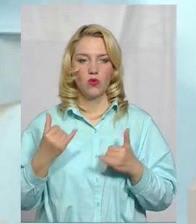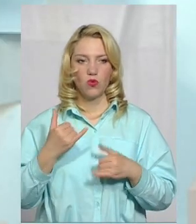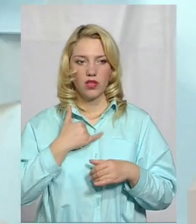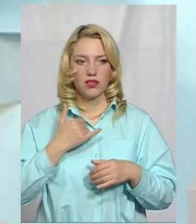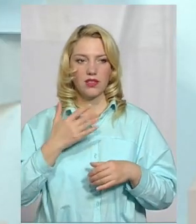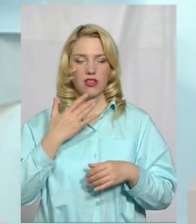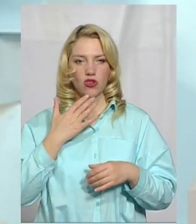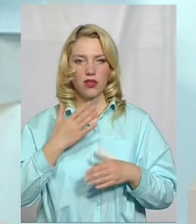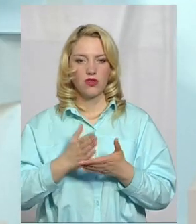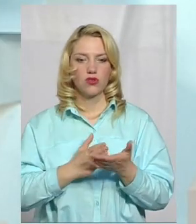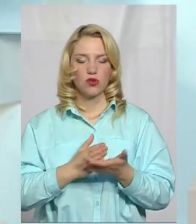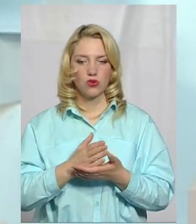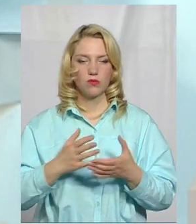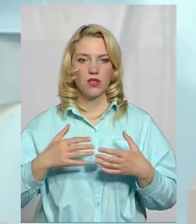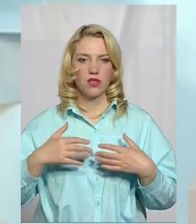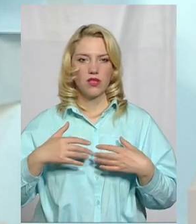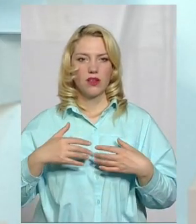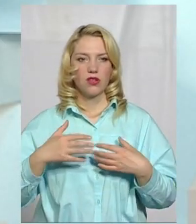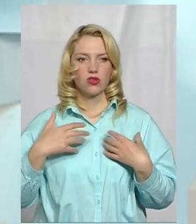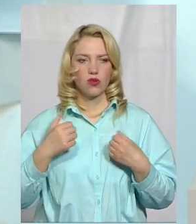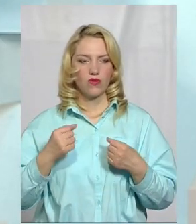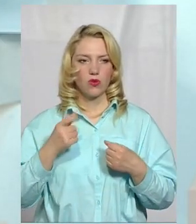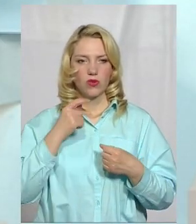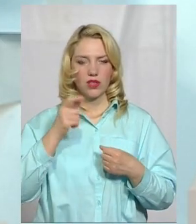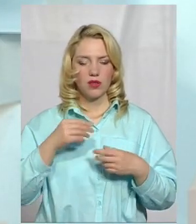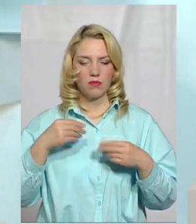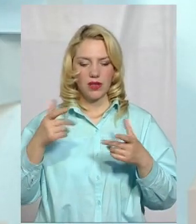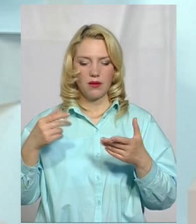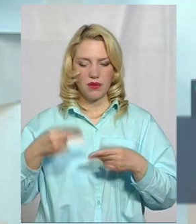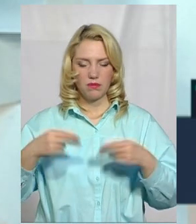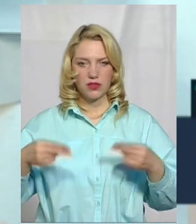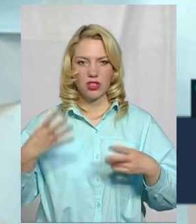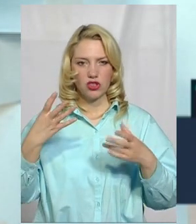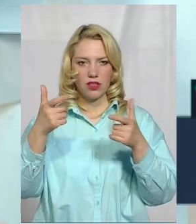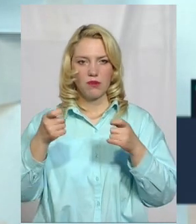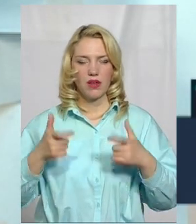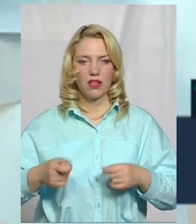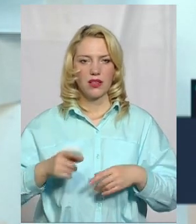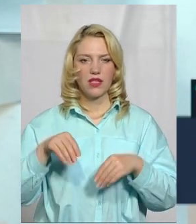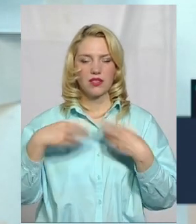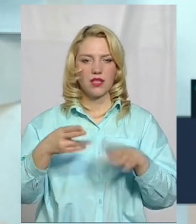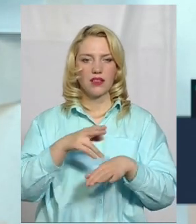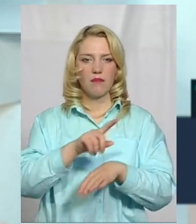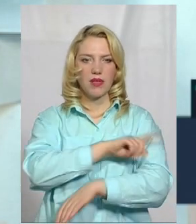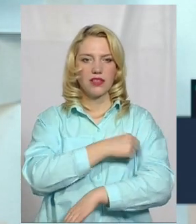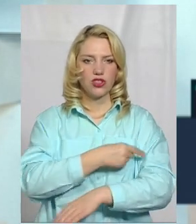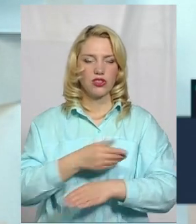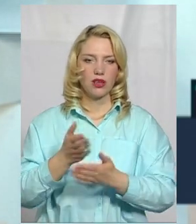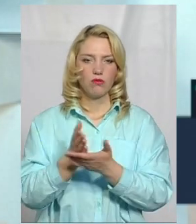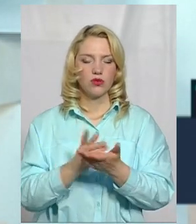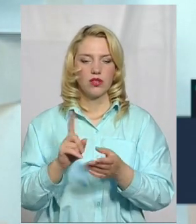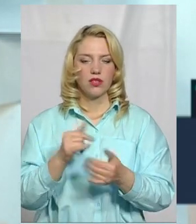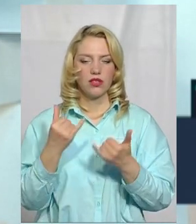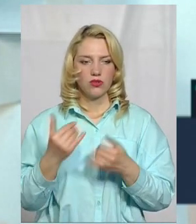нас з Національною службою здоров'я України підписано 4 пакети з наданням медичних послуг, які на сьогодні нами